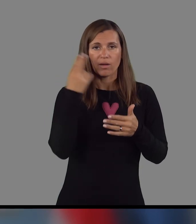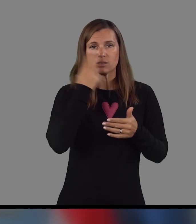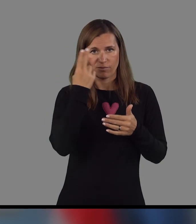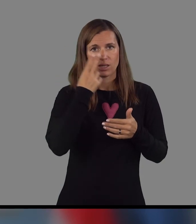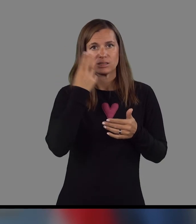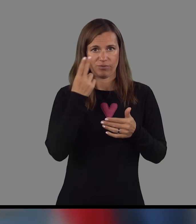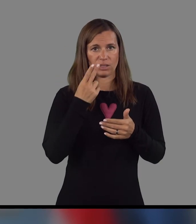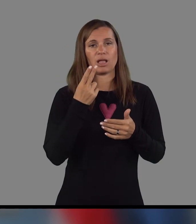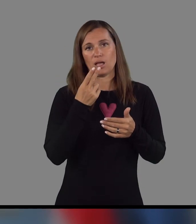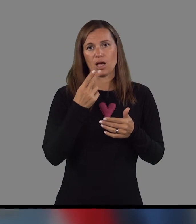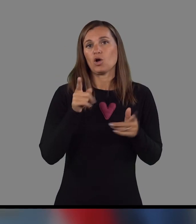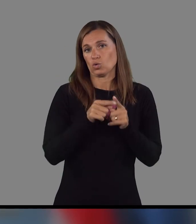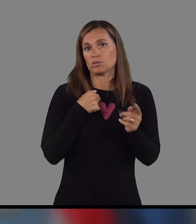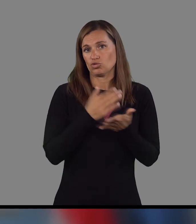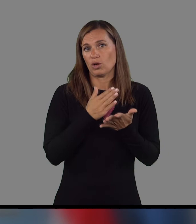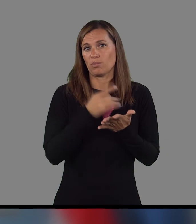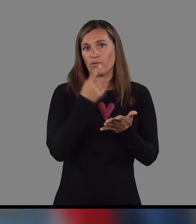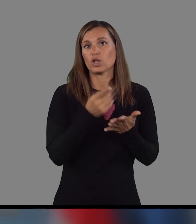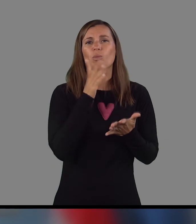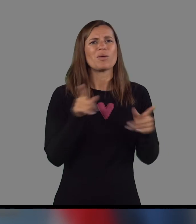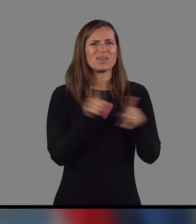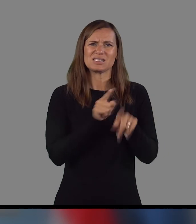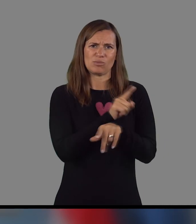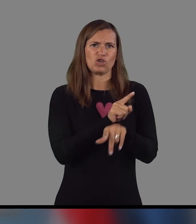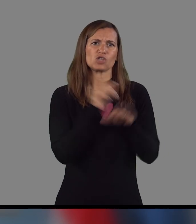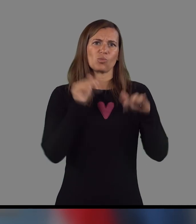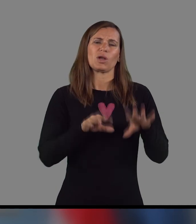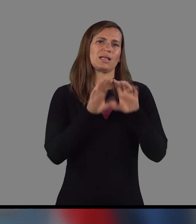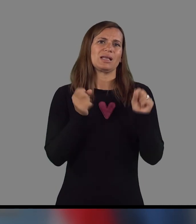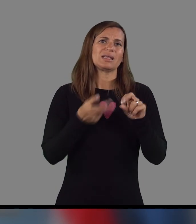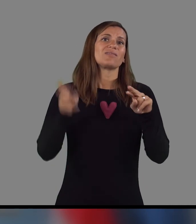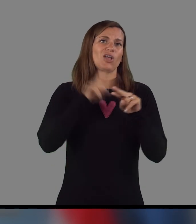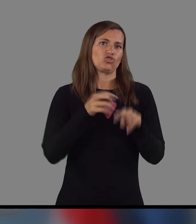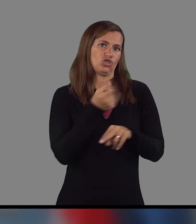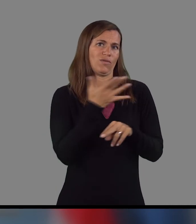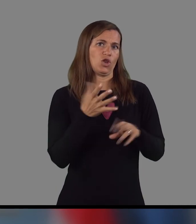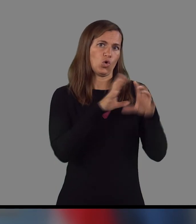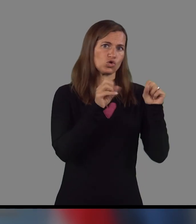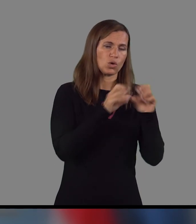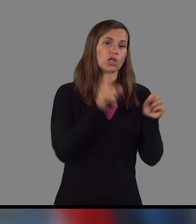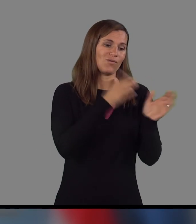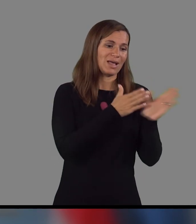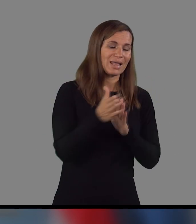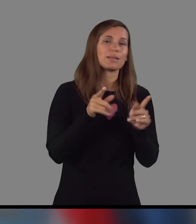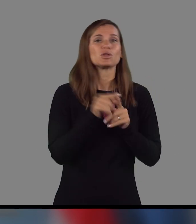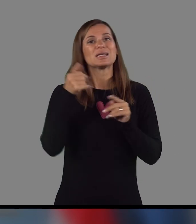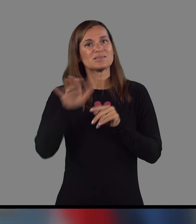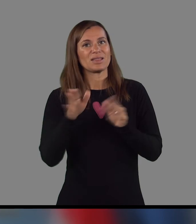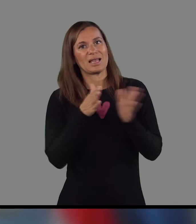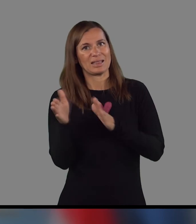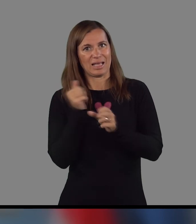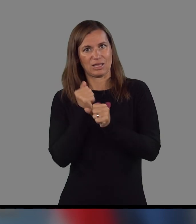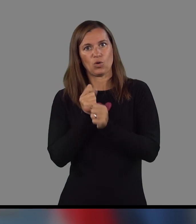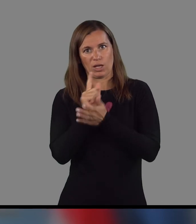stroški? Seveda, seveda. Kot sem že povedal, bomo v istem času morali narediti večje število storitev, tako v rednem, kot tudi v